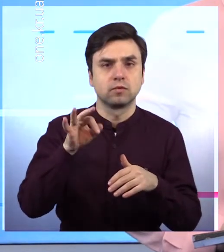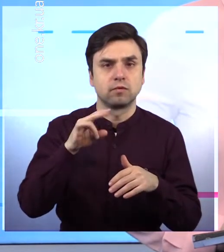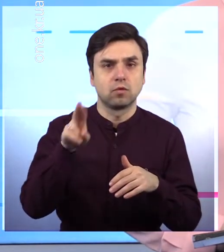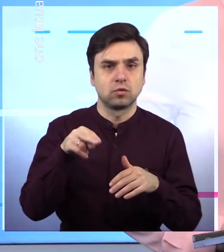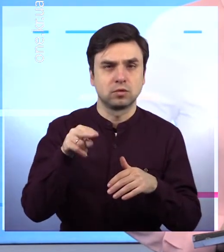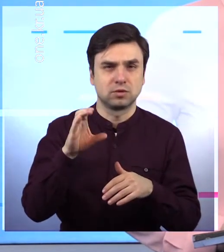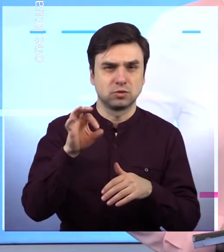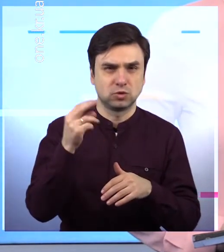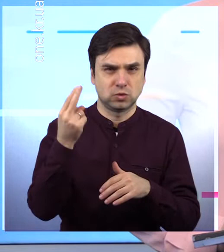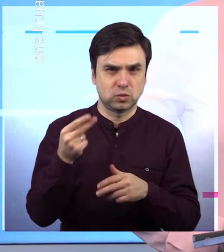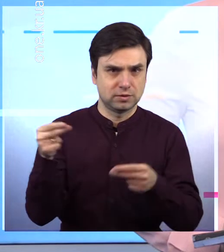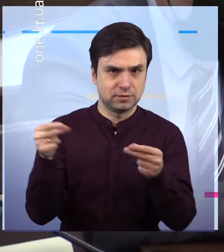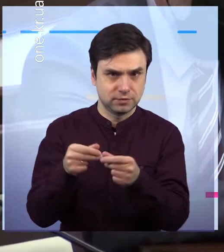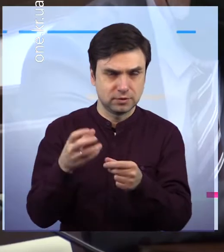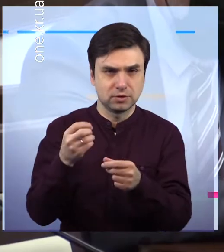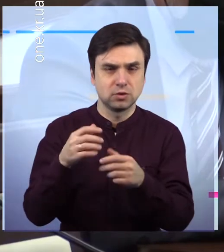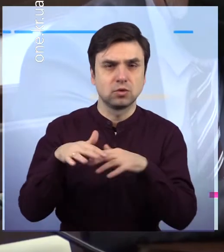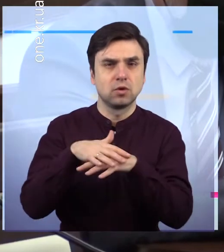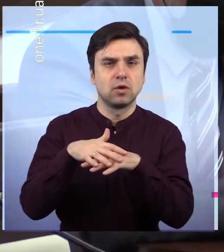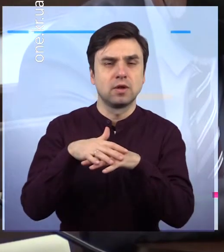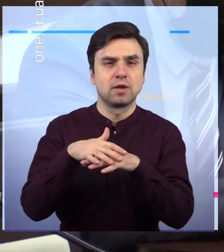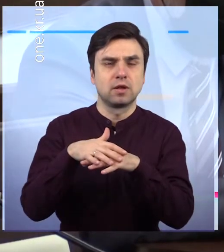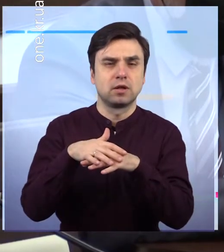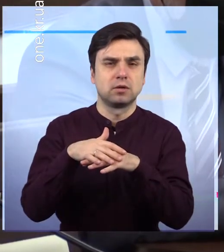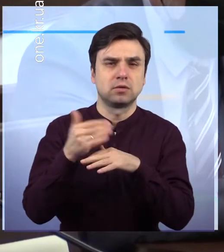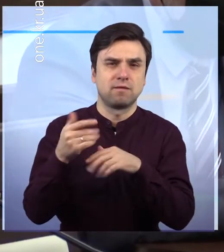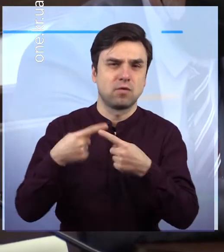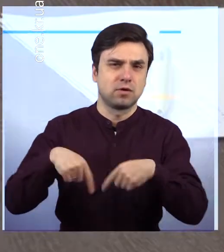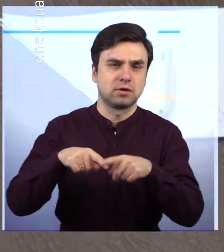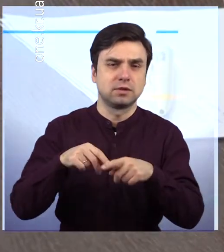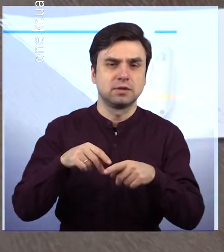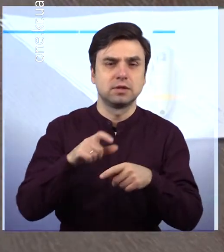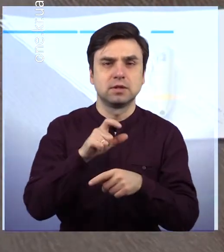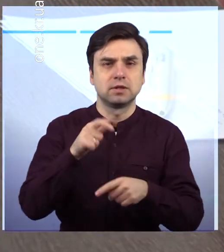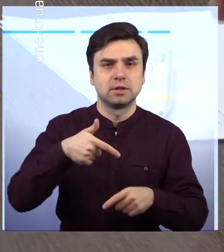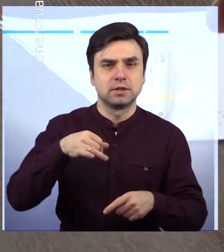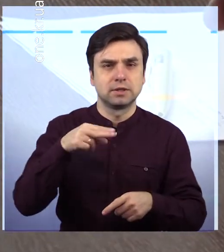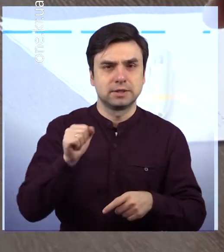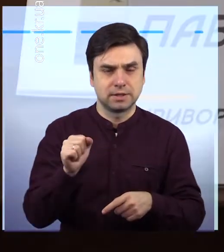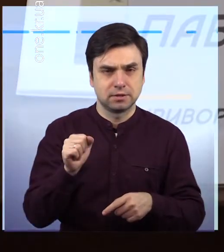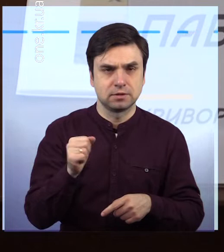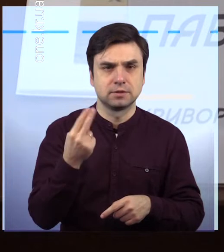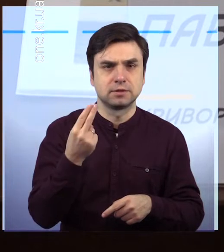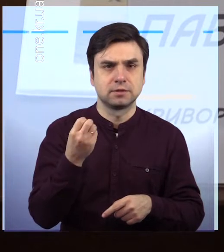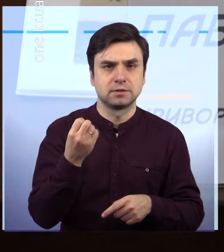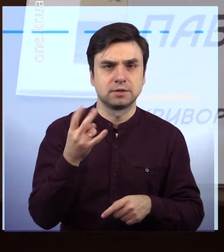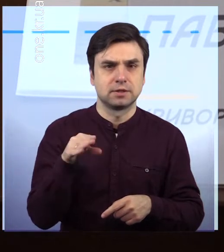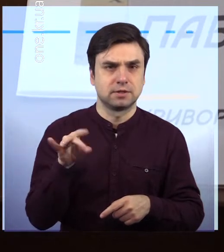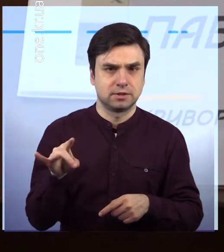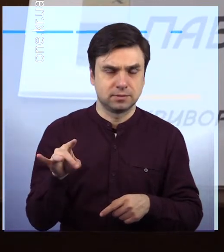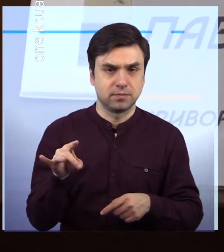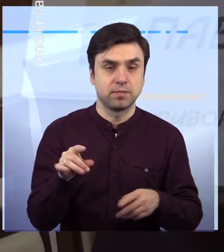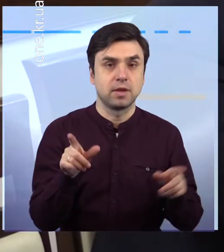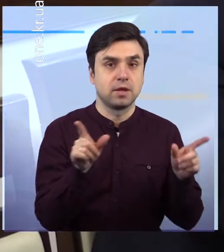інвестицій та громадської організації «Егіда-центр». На ній мер міста Костянтин Павлов підписав рамкову угоду із фондом щодо